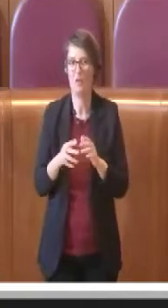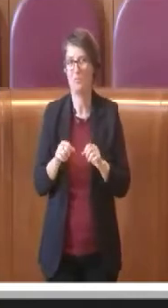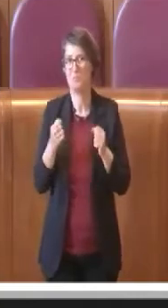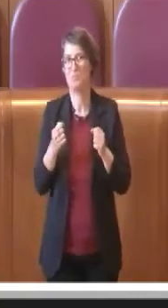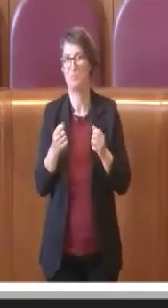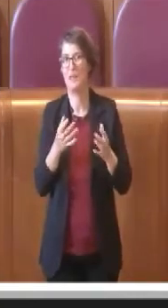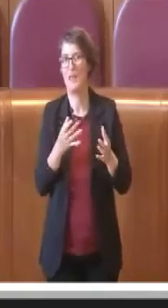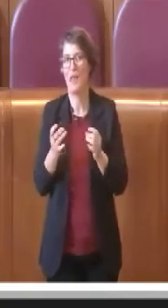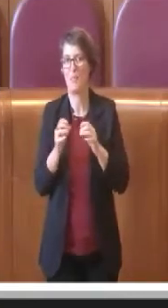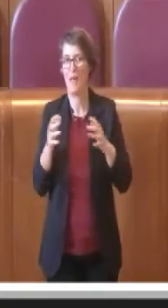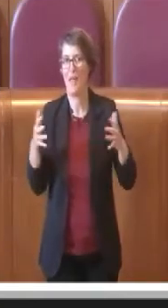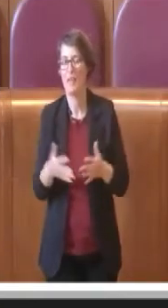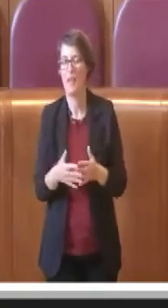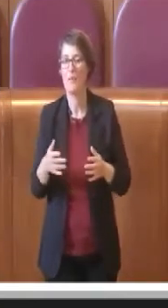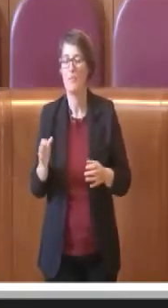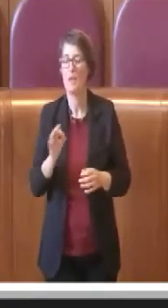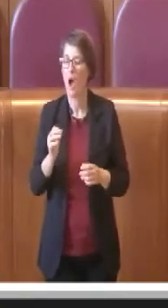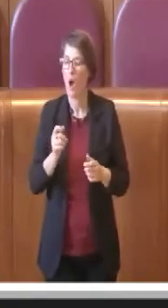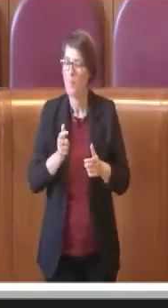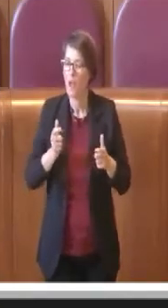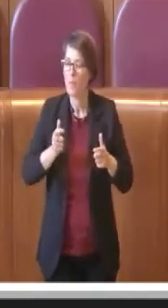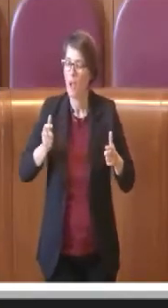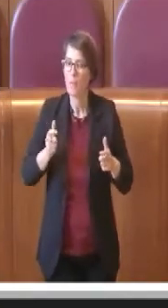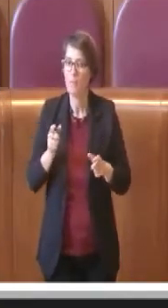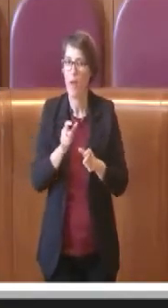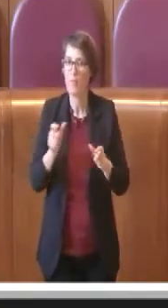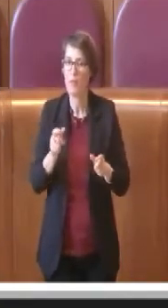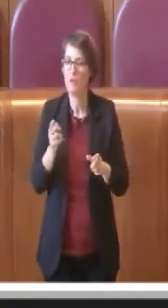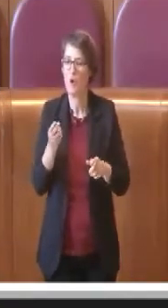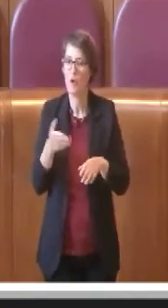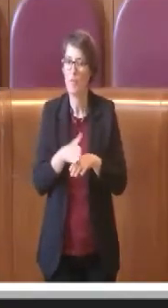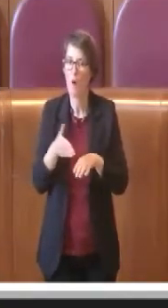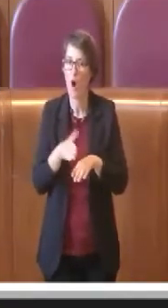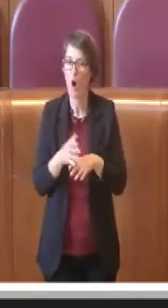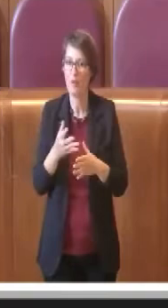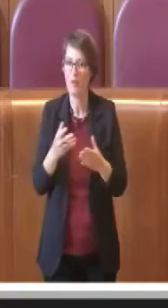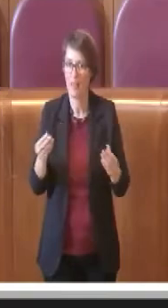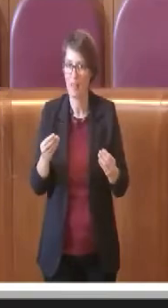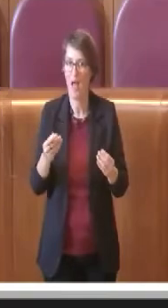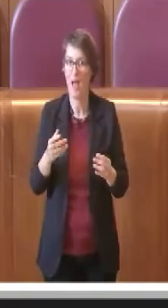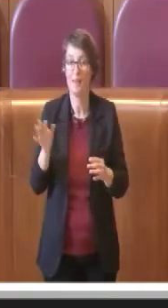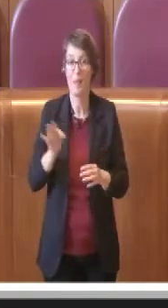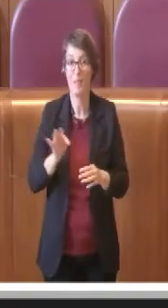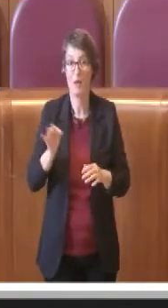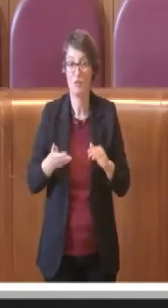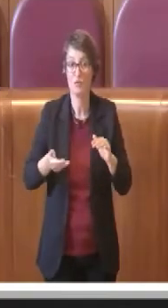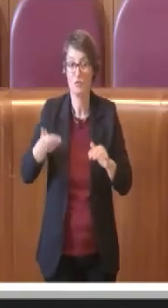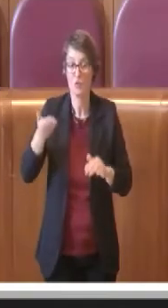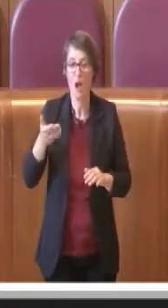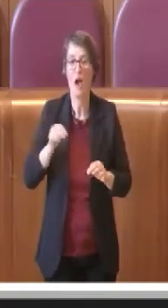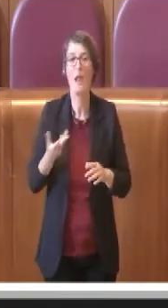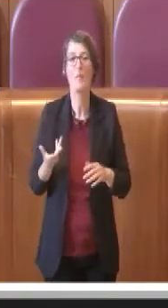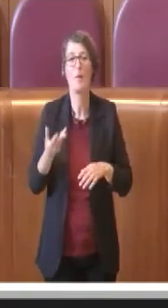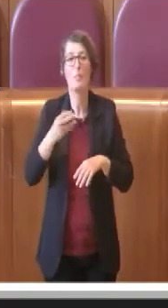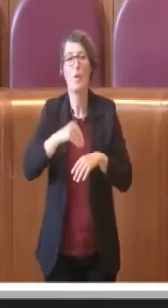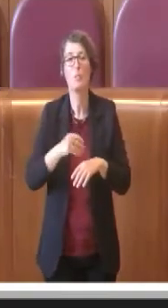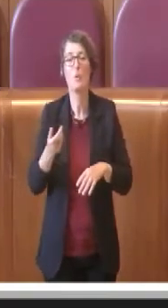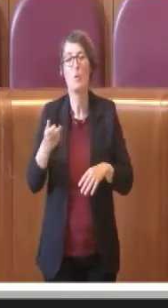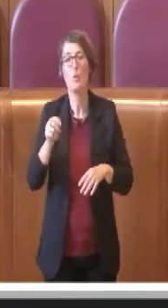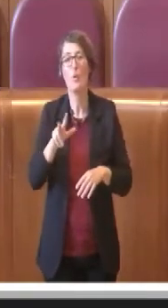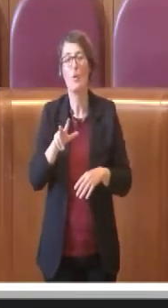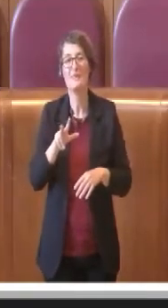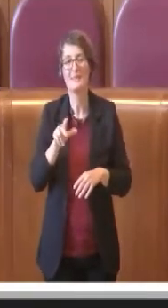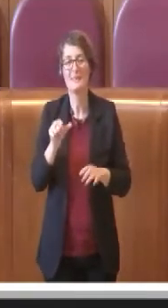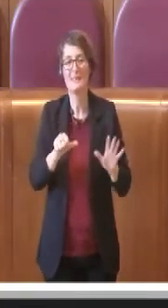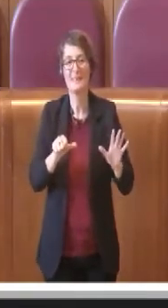della mortalità nel corso di pochi mesi, del 30%, solo nel mese di novembre, del 63%, ha fatto anche